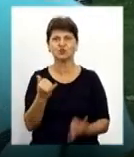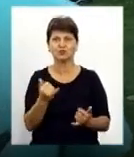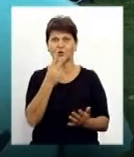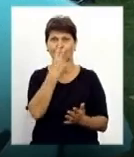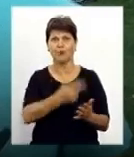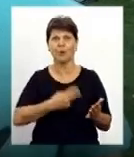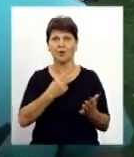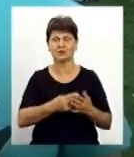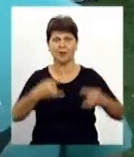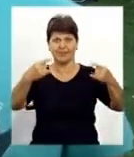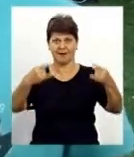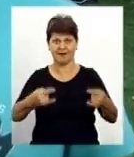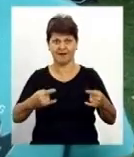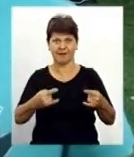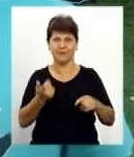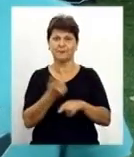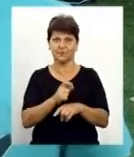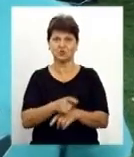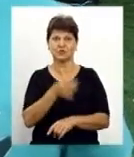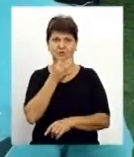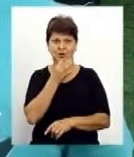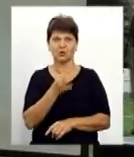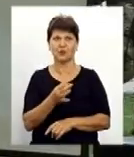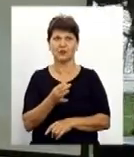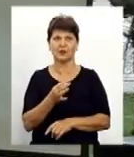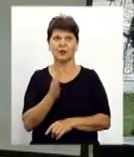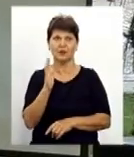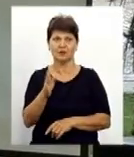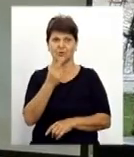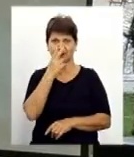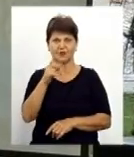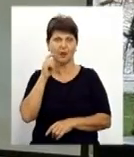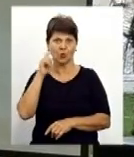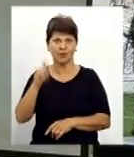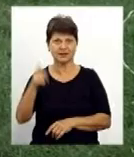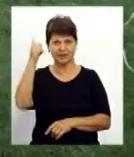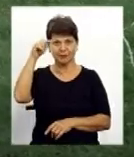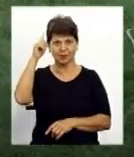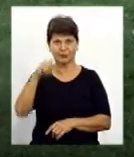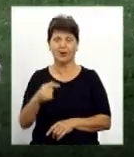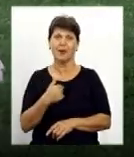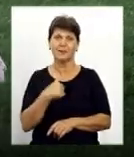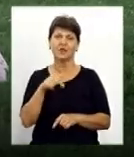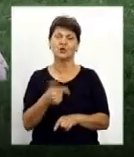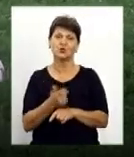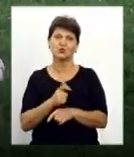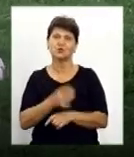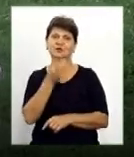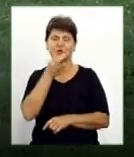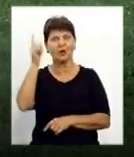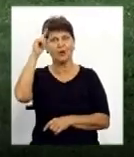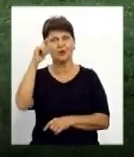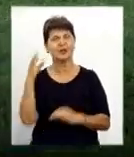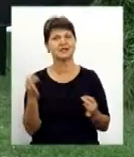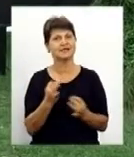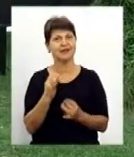на екрані, мені дуже сподобалося. Тепер я буду дивитися українські мультики. Мені тут дуже сподобалось, мультики дуже